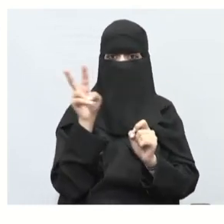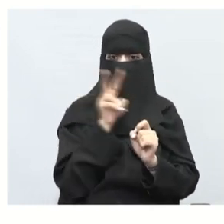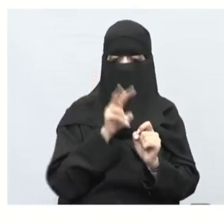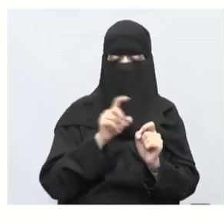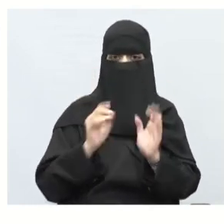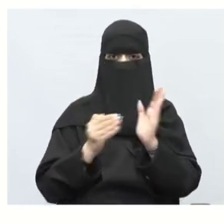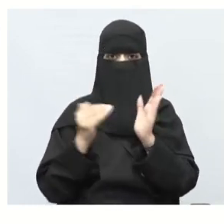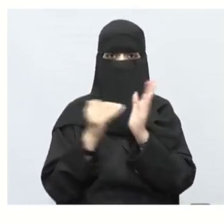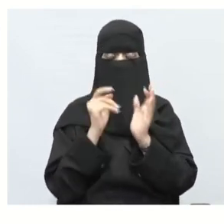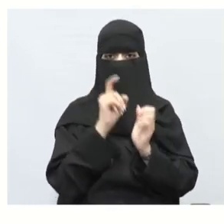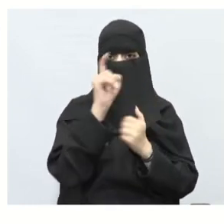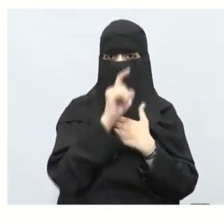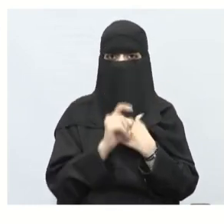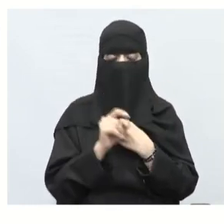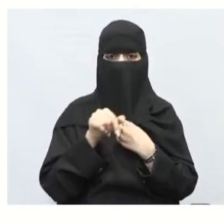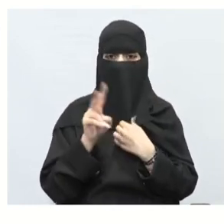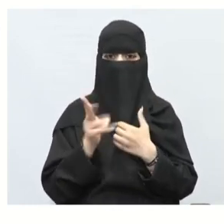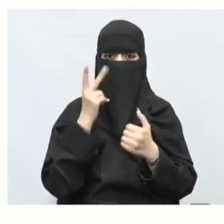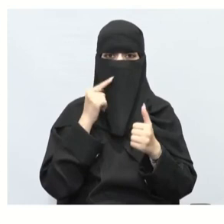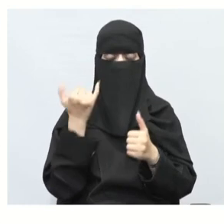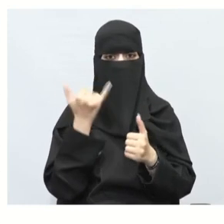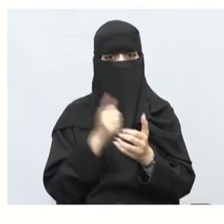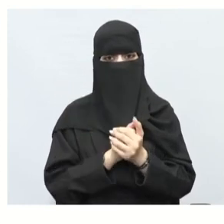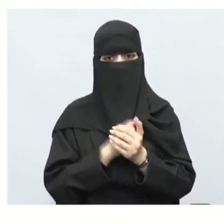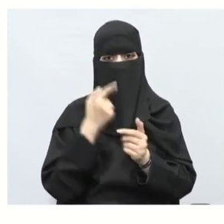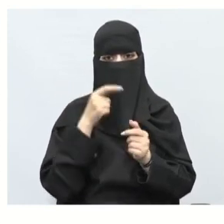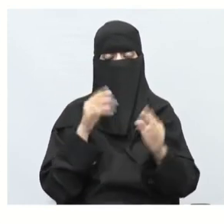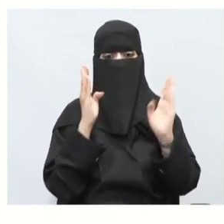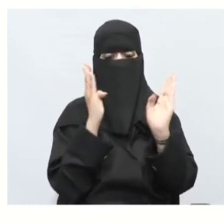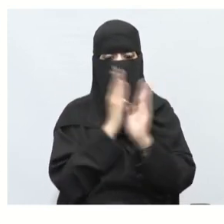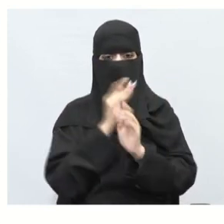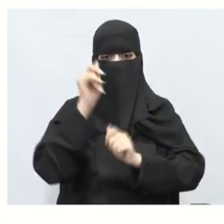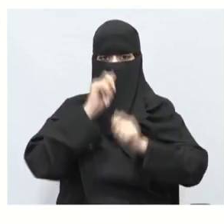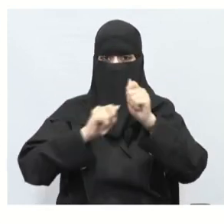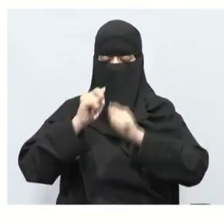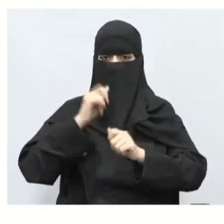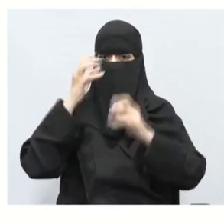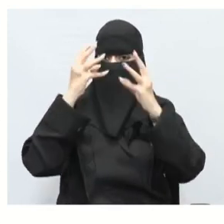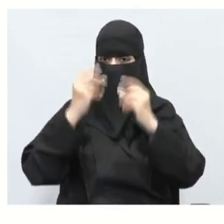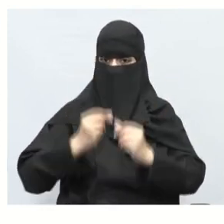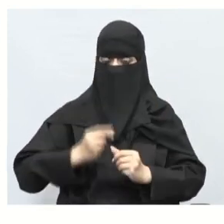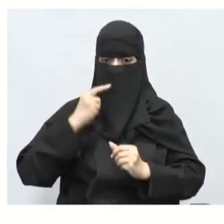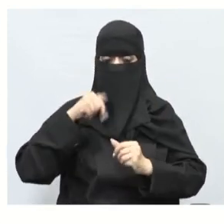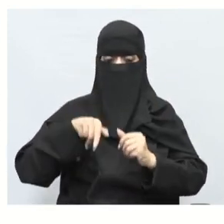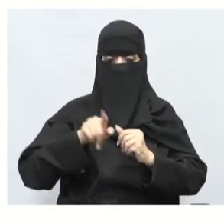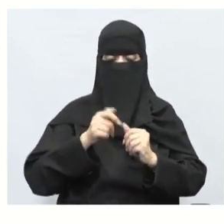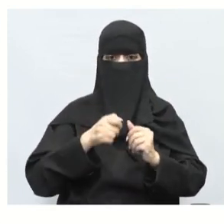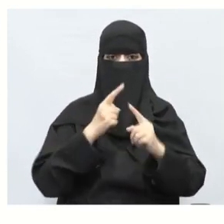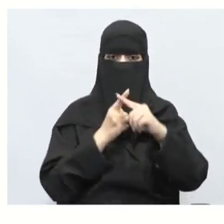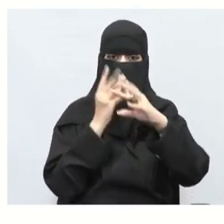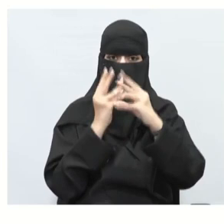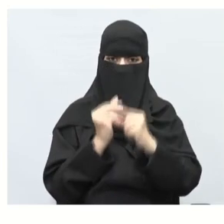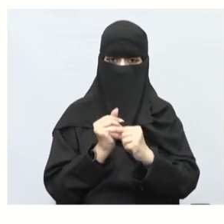كلمة في المسألة الشيء الثاني والأهم أعكس العمليات الحسابية فالجم يكون طرح وإذا